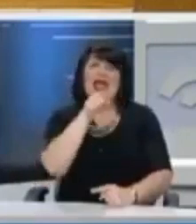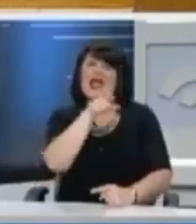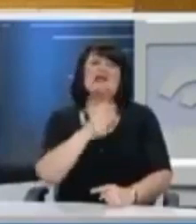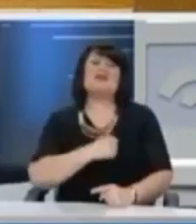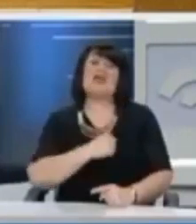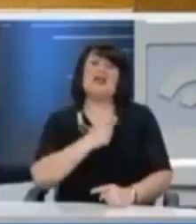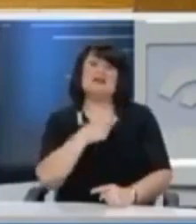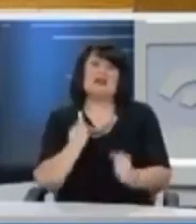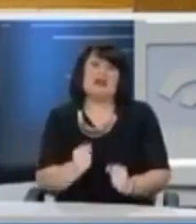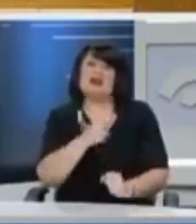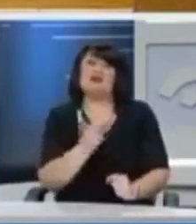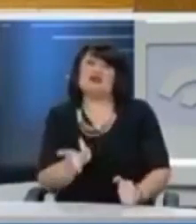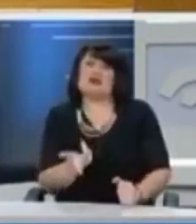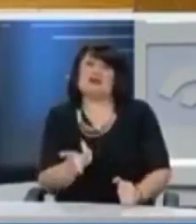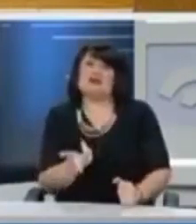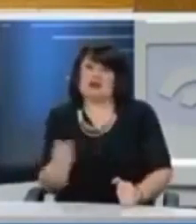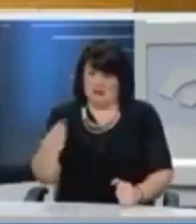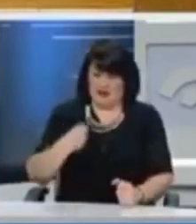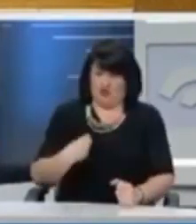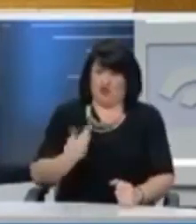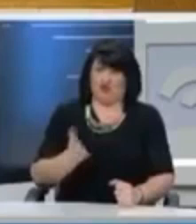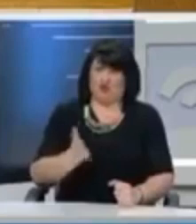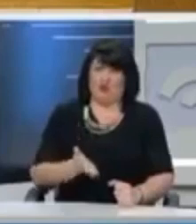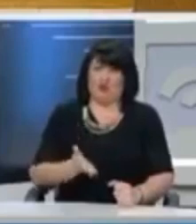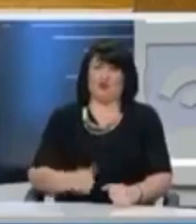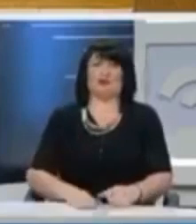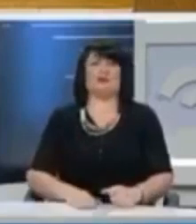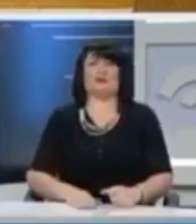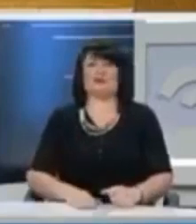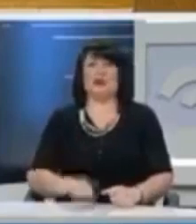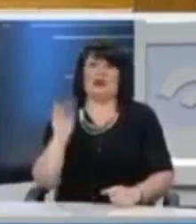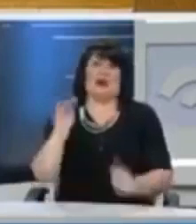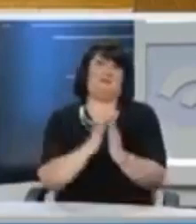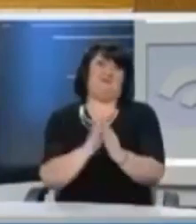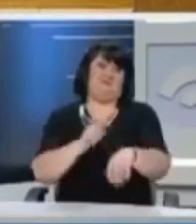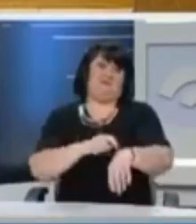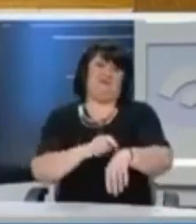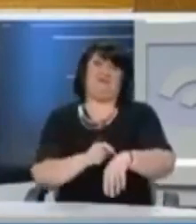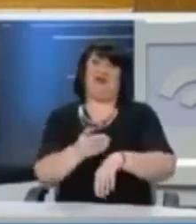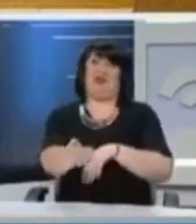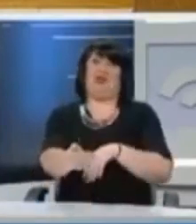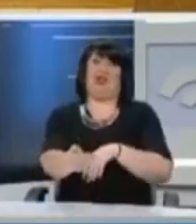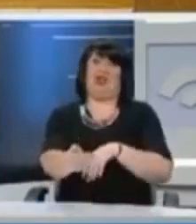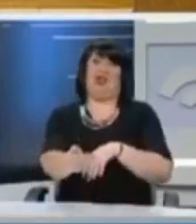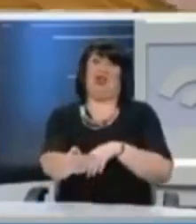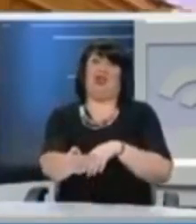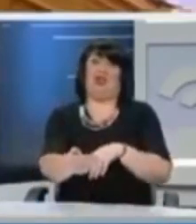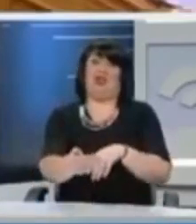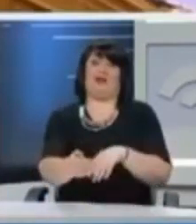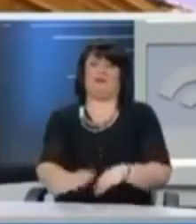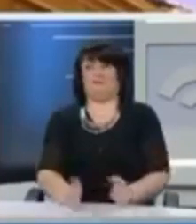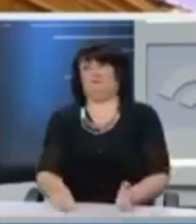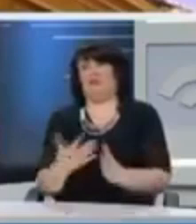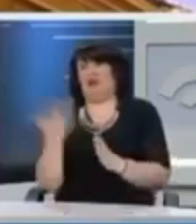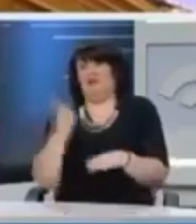ποια θέση θα κρατήσετε. Μιλήσατε για αυτοπληροφόρηση του δημοσίου. Κύριε Βαρουφάκη, μιλήσατε για 15 λεπτά. Κλείνω.